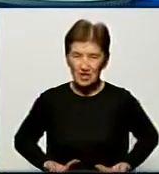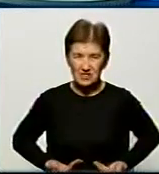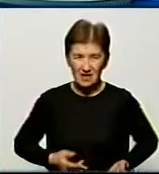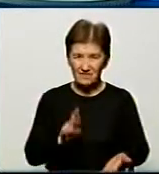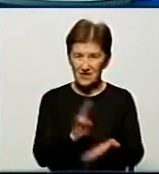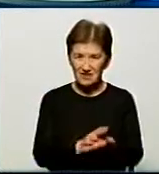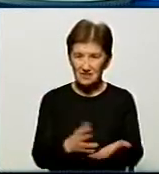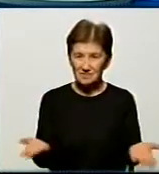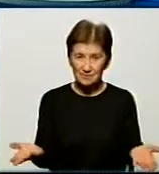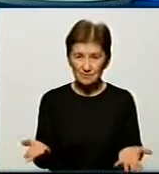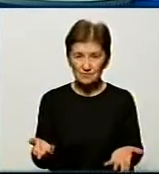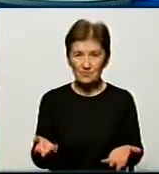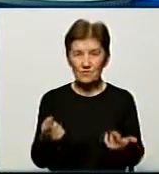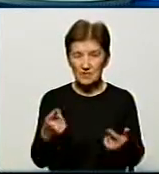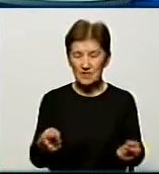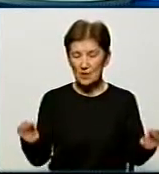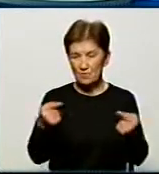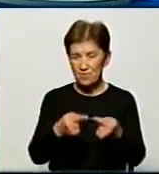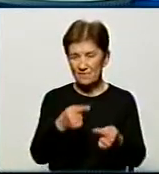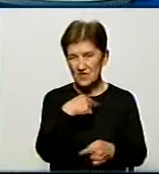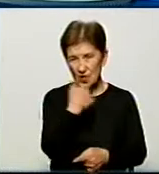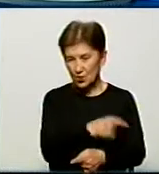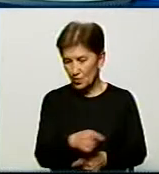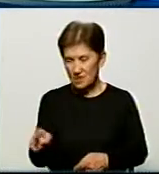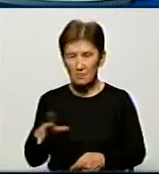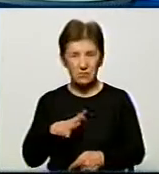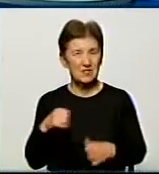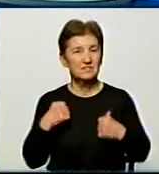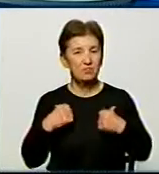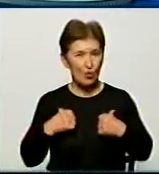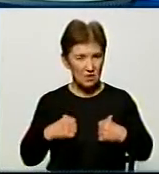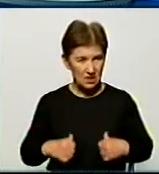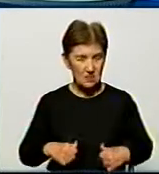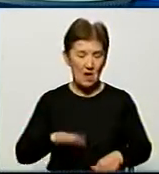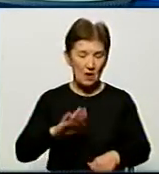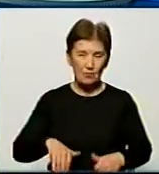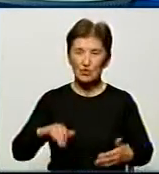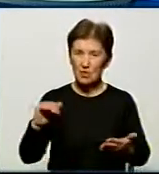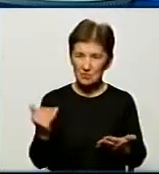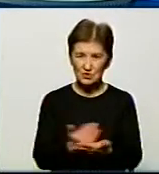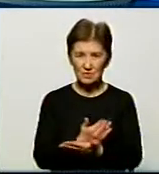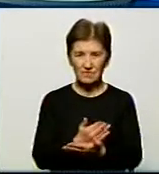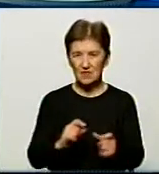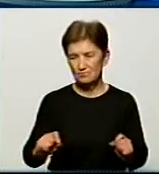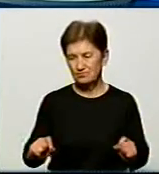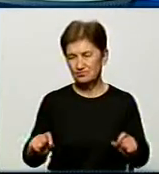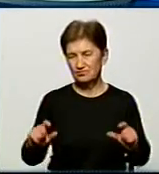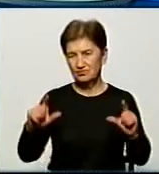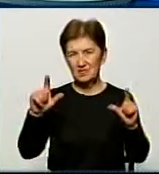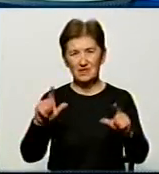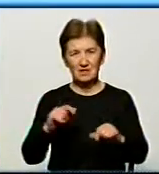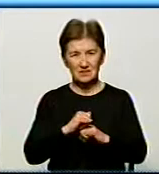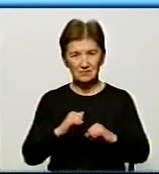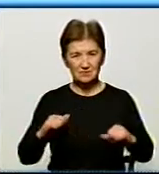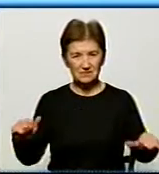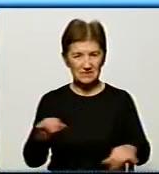певні роки були спокійні, а потім знов йде підвищення захворюваності. Я